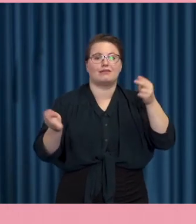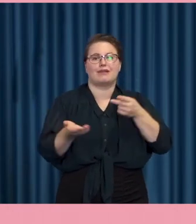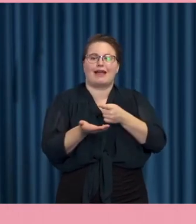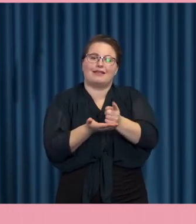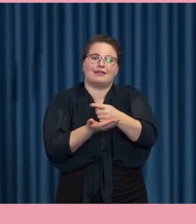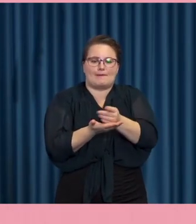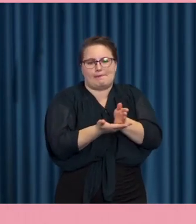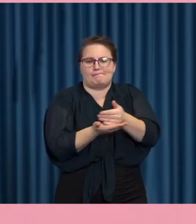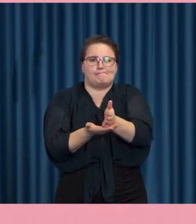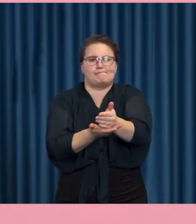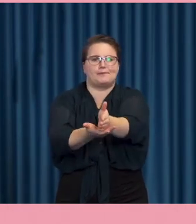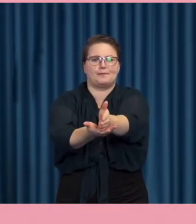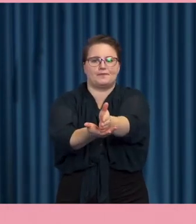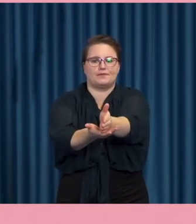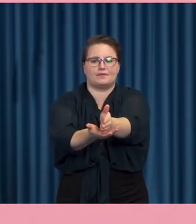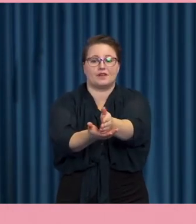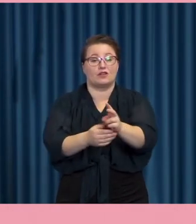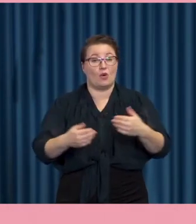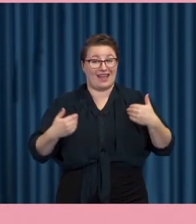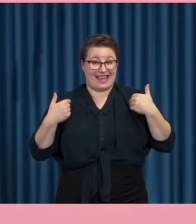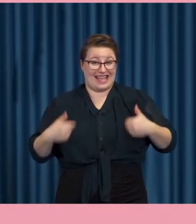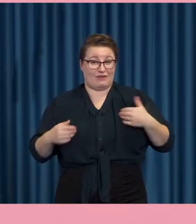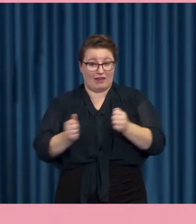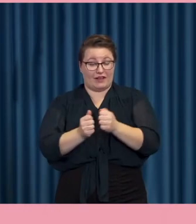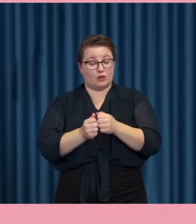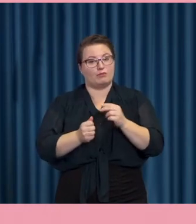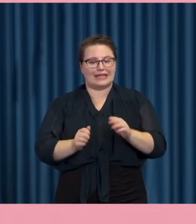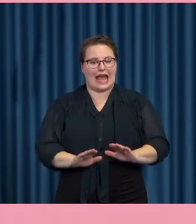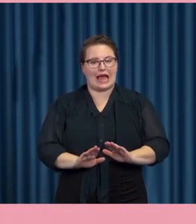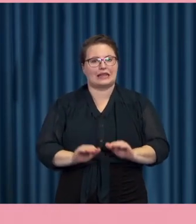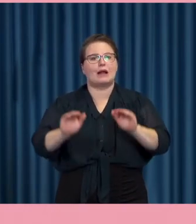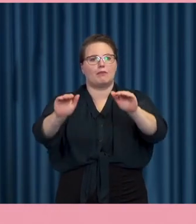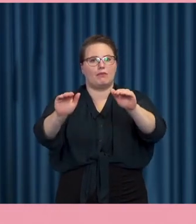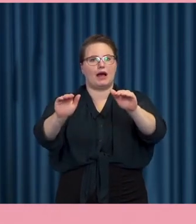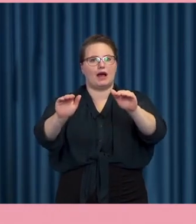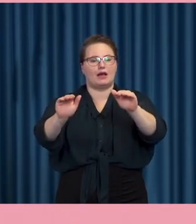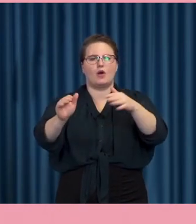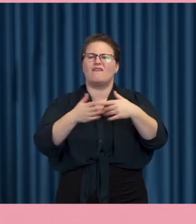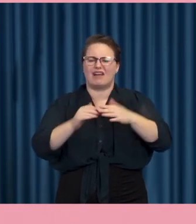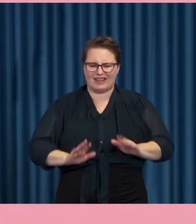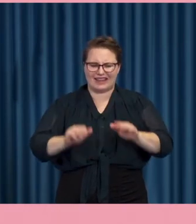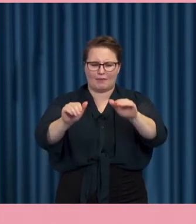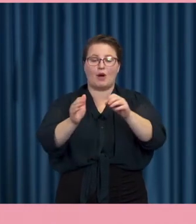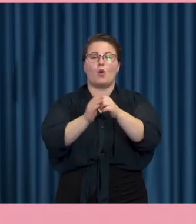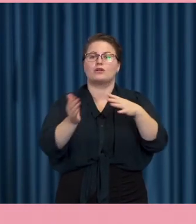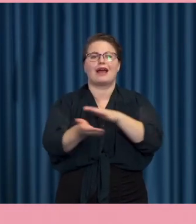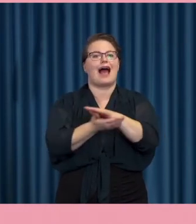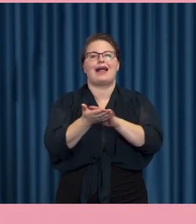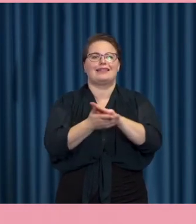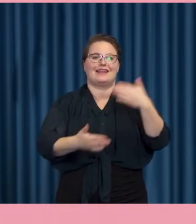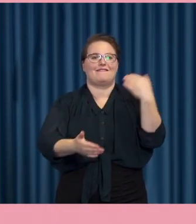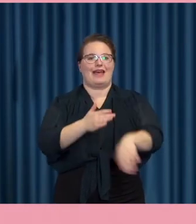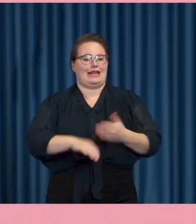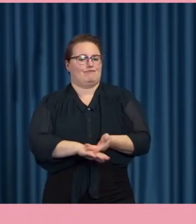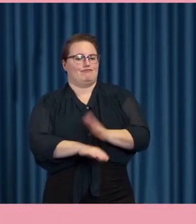Så det är de här de individuella faktorerna de är så här som en trappa och de har gjort det som en trappa för man är aldrig färdig digitaliserad.